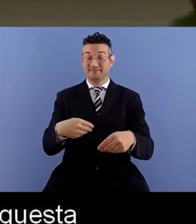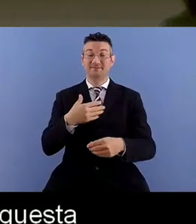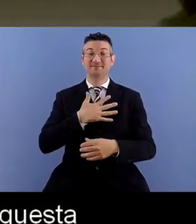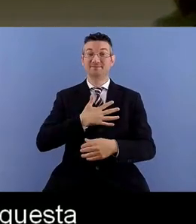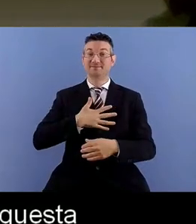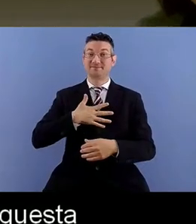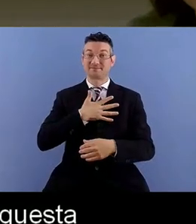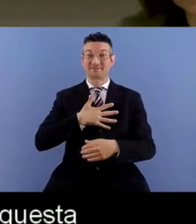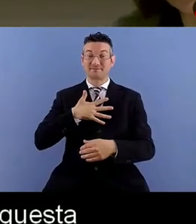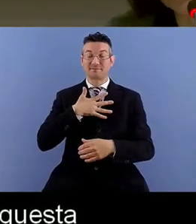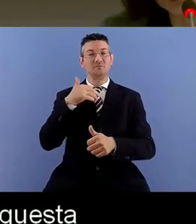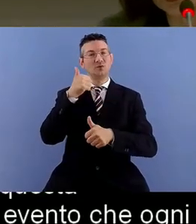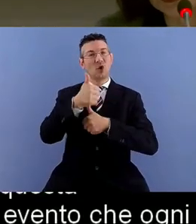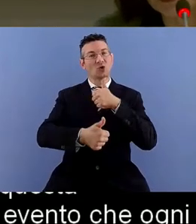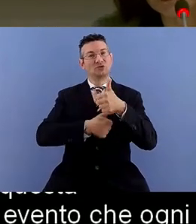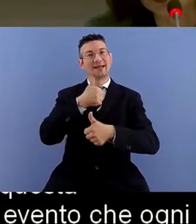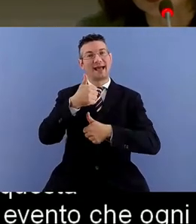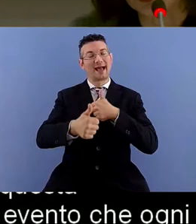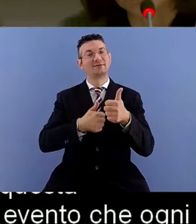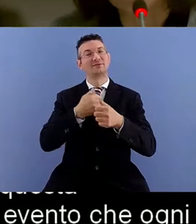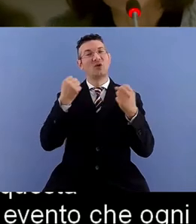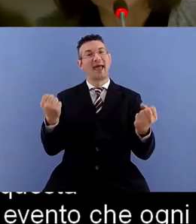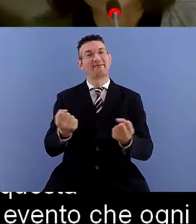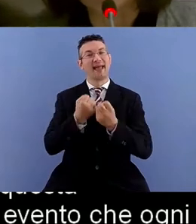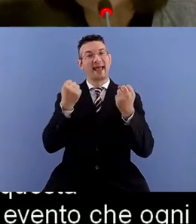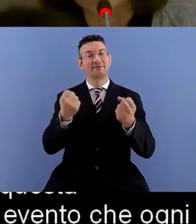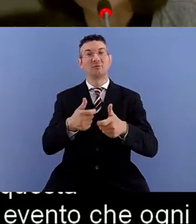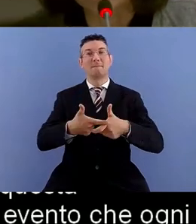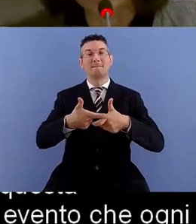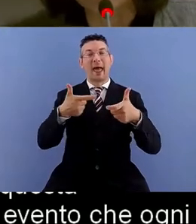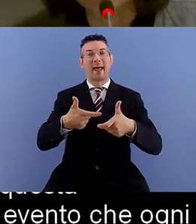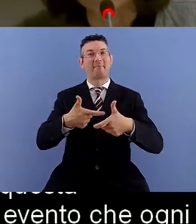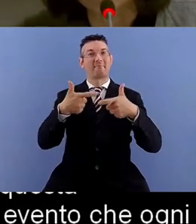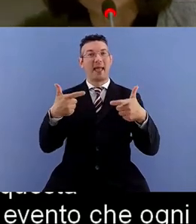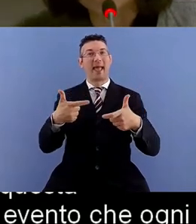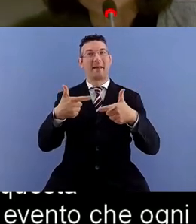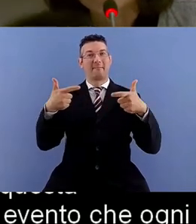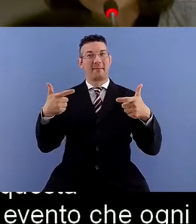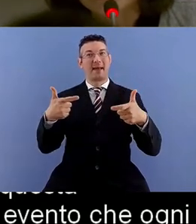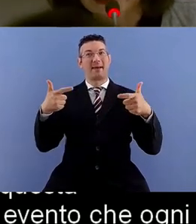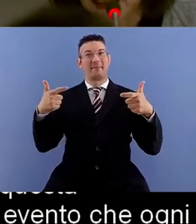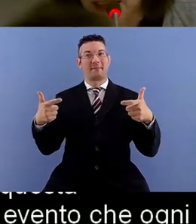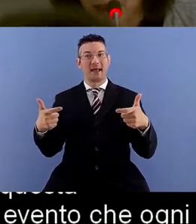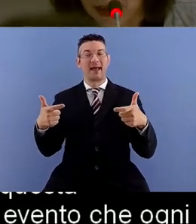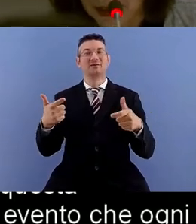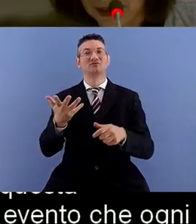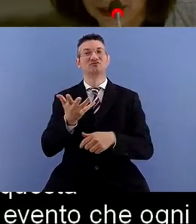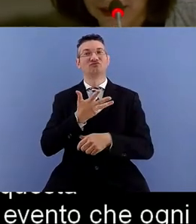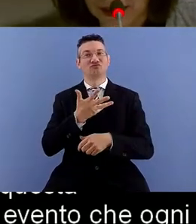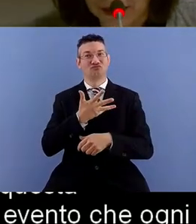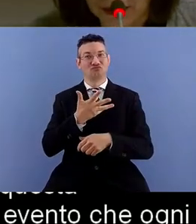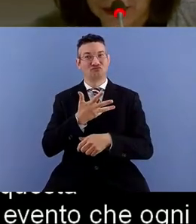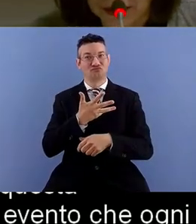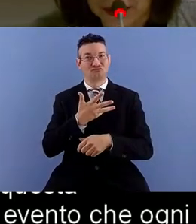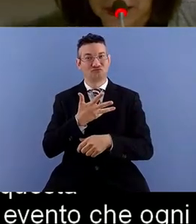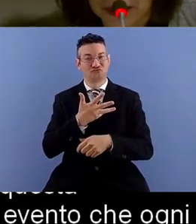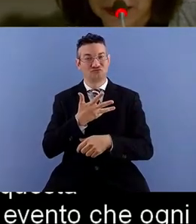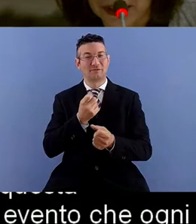vedo è di dimensione sempre maggiore si arricchisce di iniziative e di